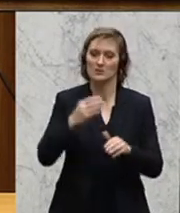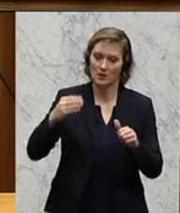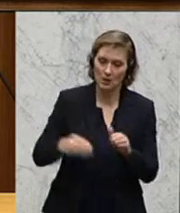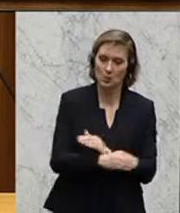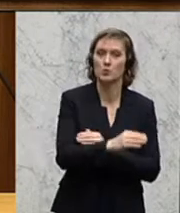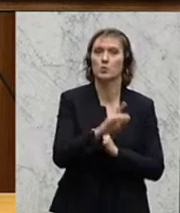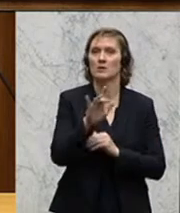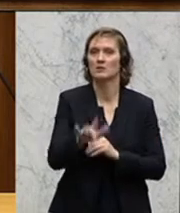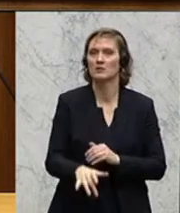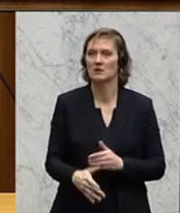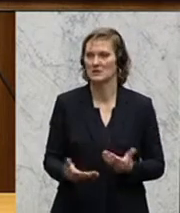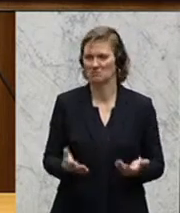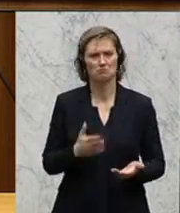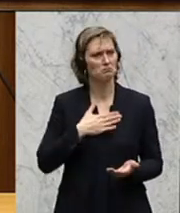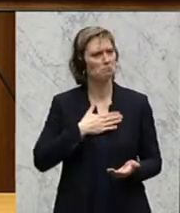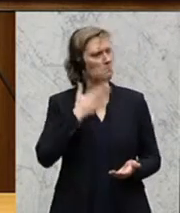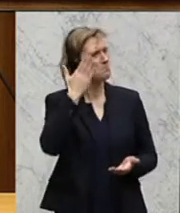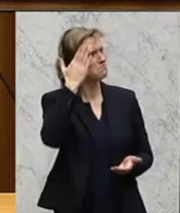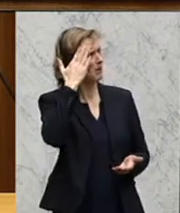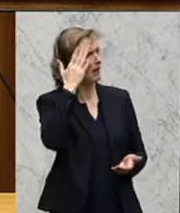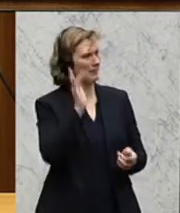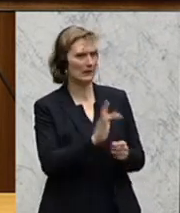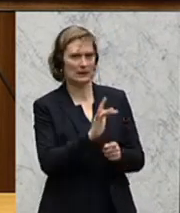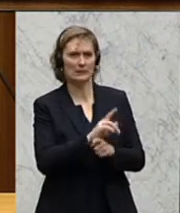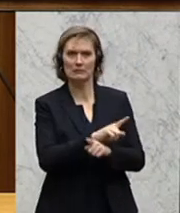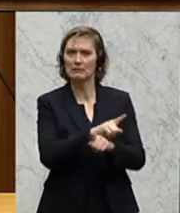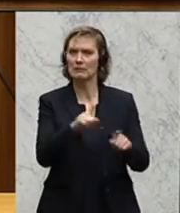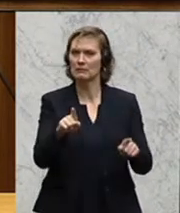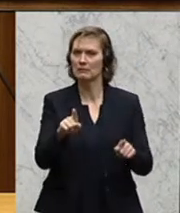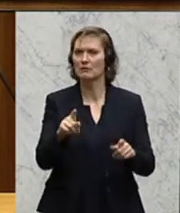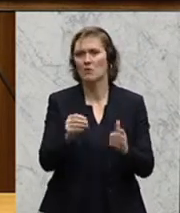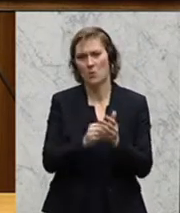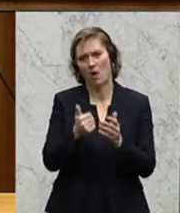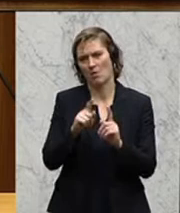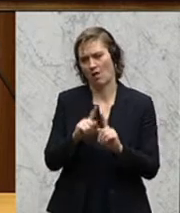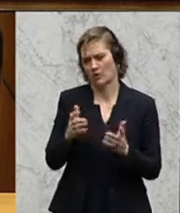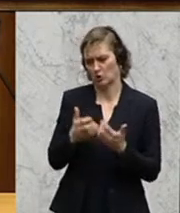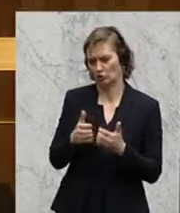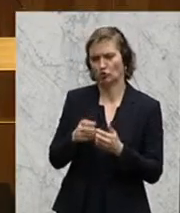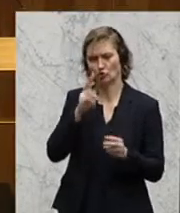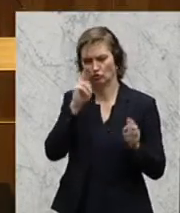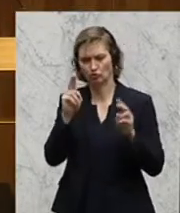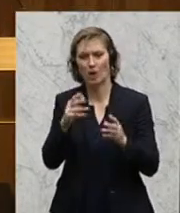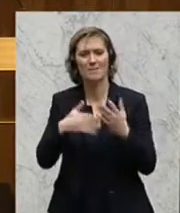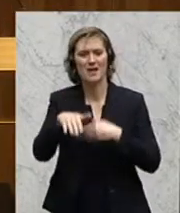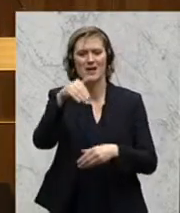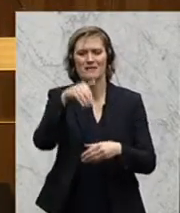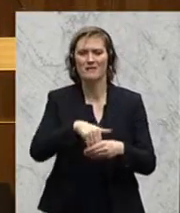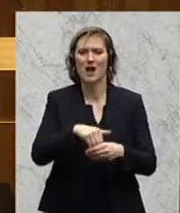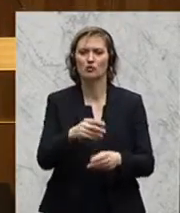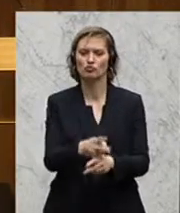die Kritik ist bekannt und zum Teil eine andere Geschichte. Wieden wir uns jetzt mehr noch den Inhalten dieses